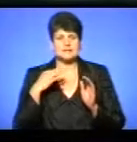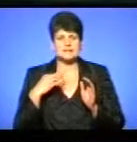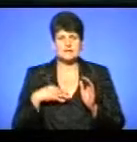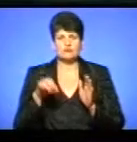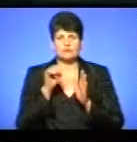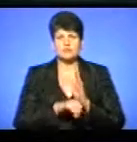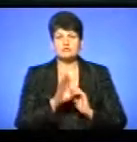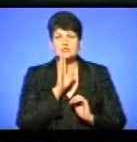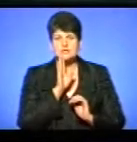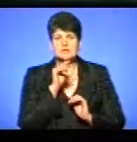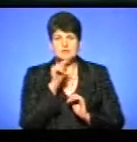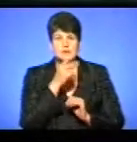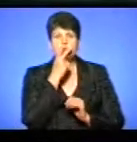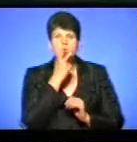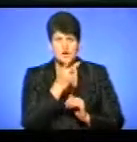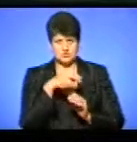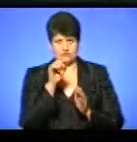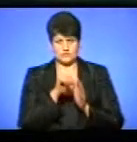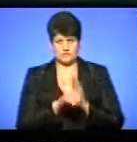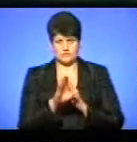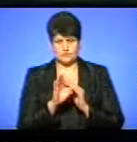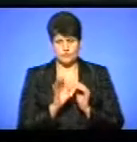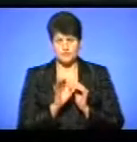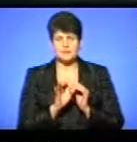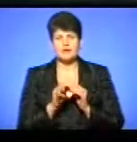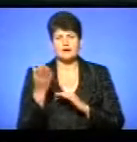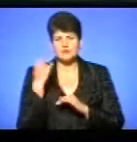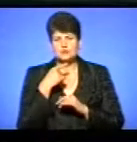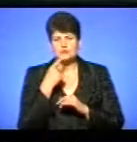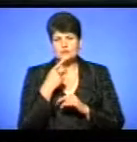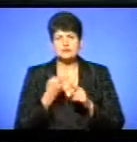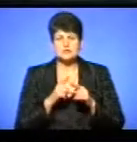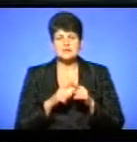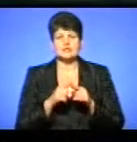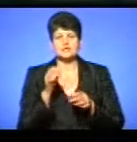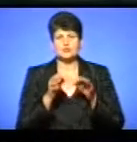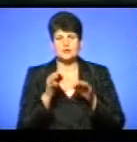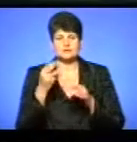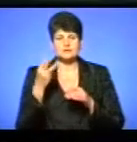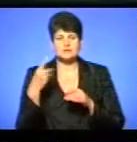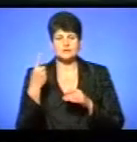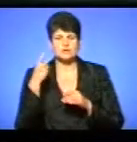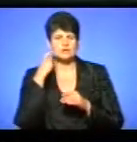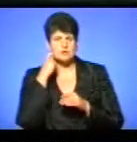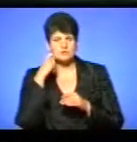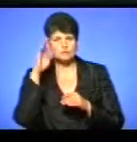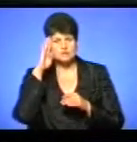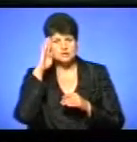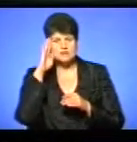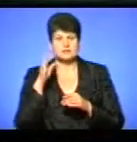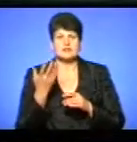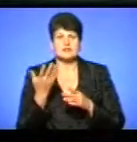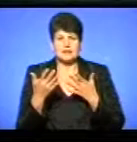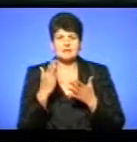за словами Сергія Крети, бачив убивство. У вбивстві підозрювали раніше судимого 31-річного мешканця сусіднього села, який мав